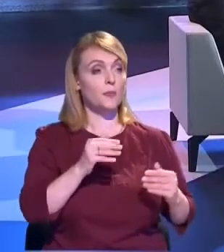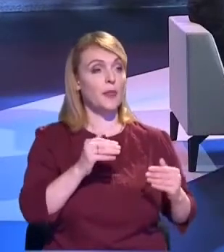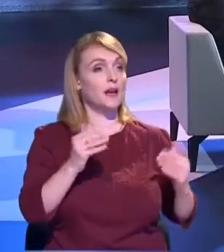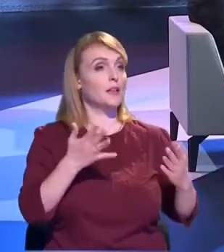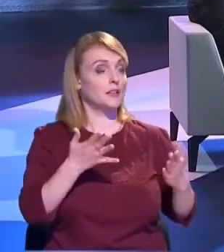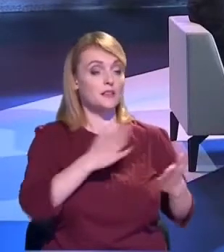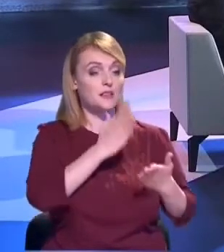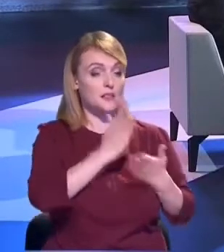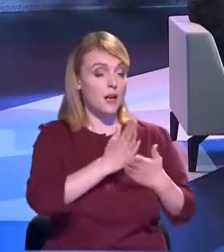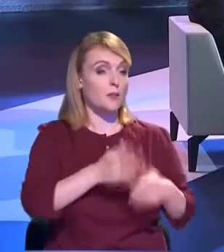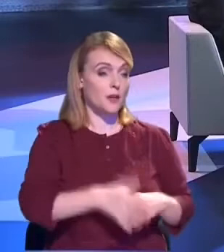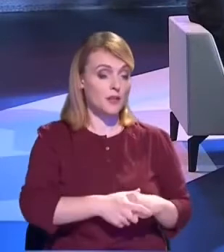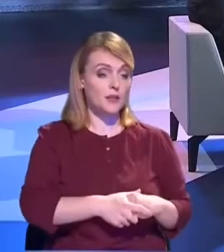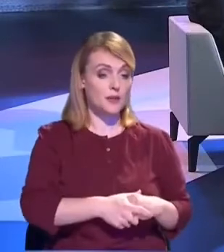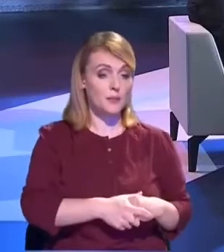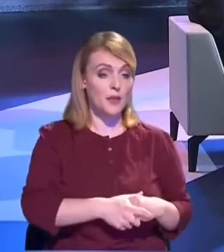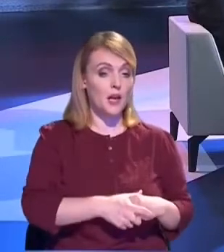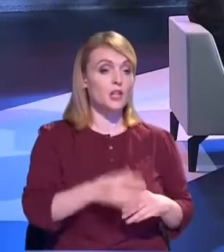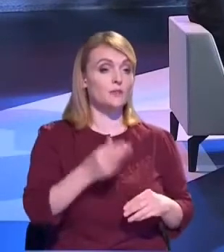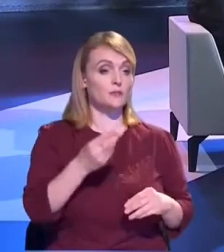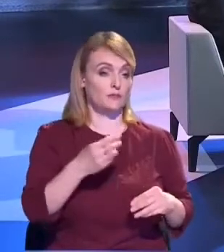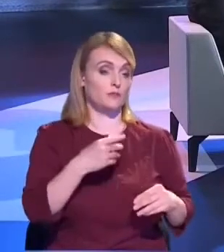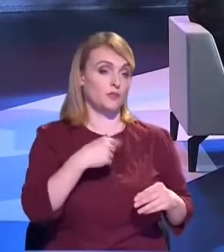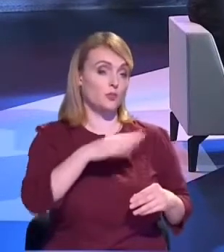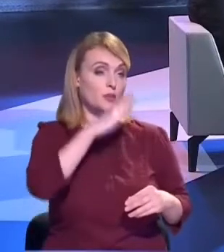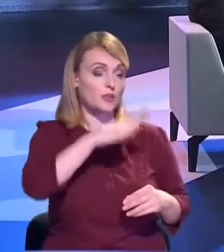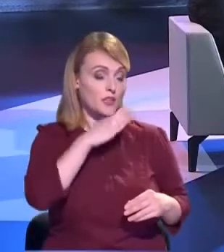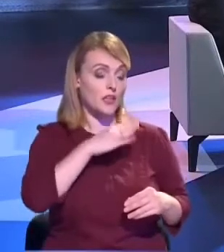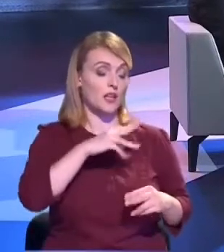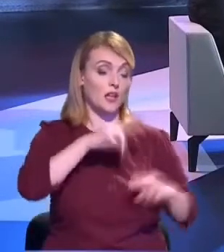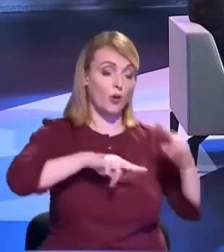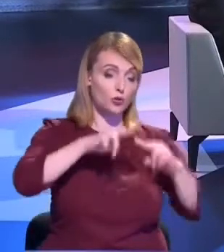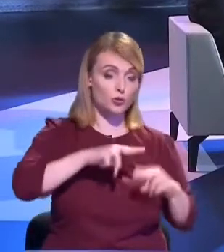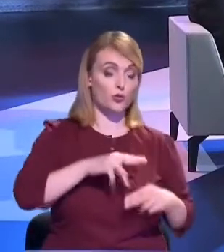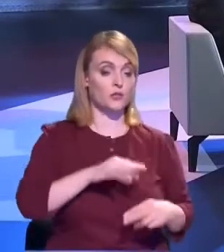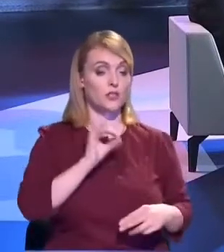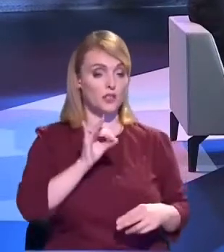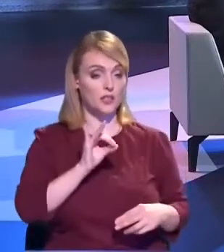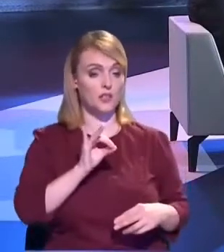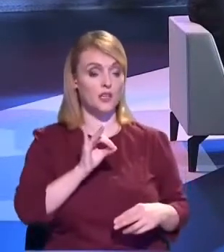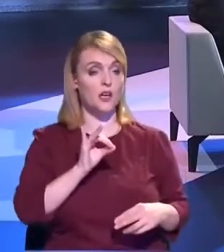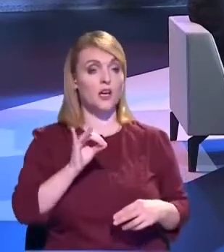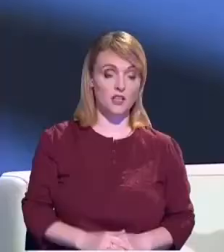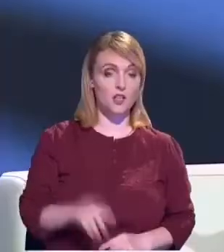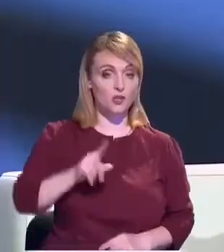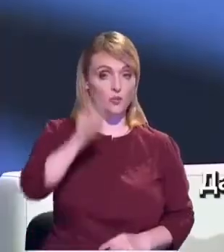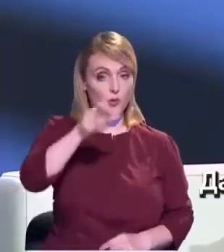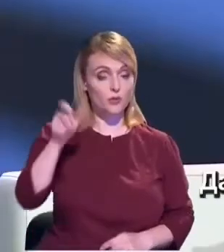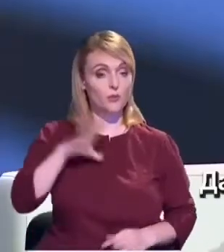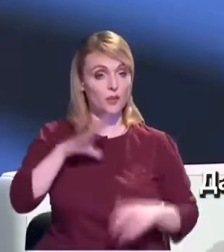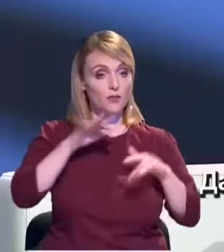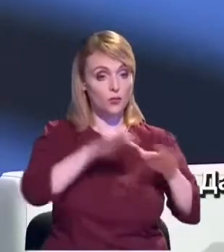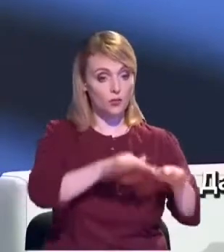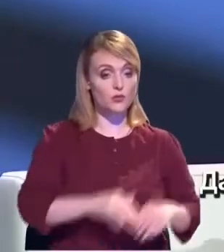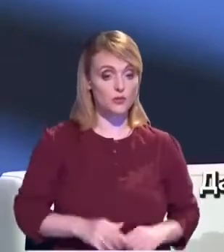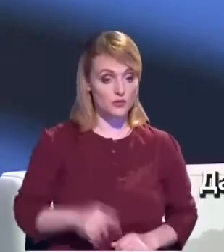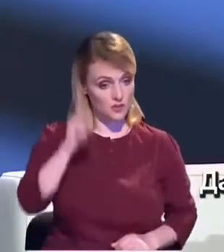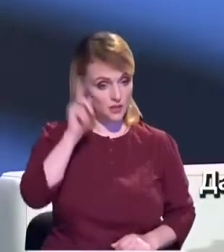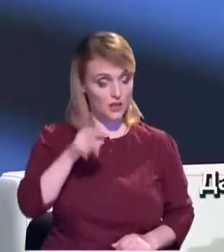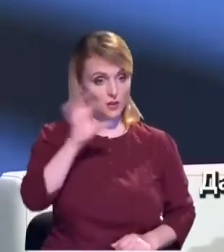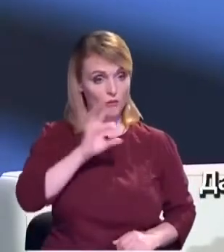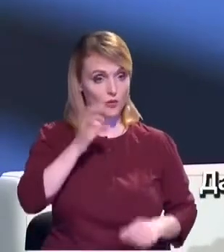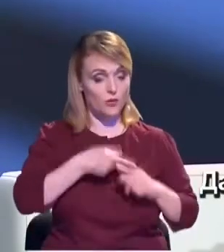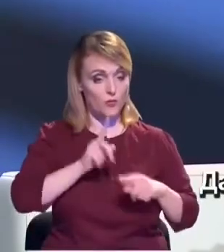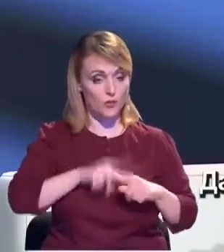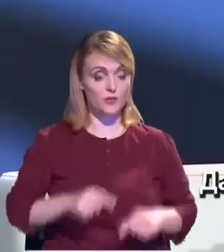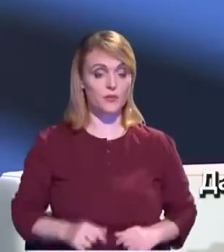întreținere, pentru că întreținerea ulterior se reflectă și asupra tarifelor pe care cetățeanul trebuie să le aprobe. Da, construcția unui sistem de canalizare implică